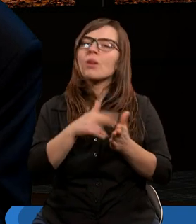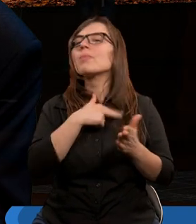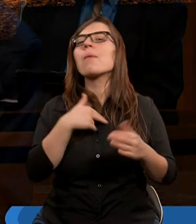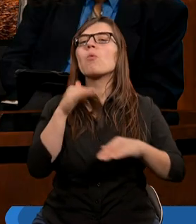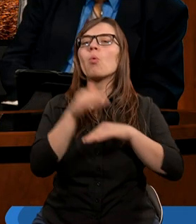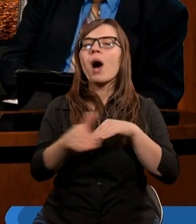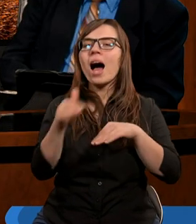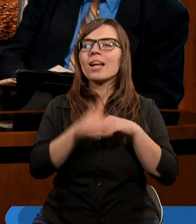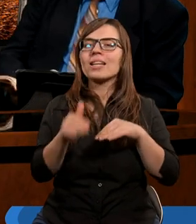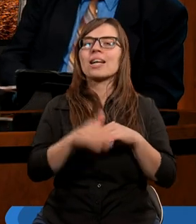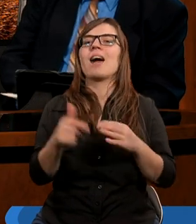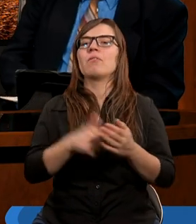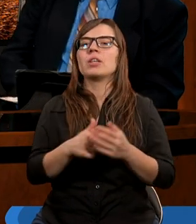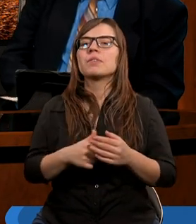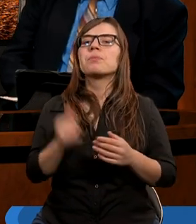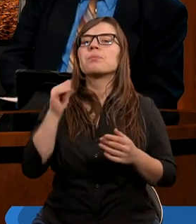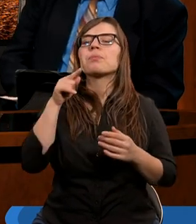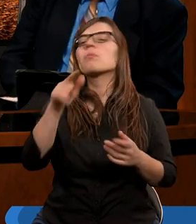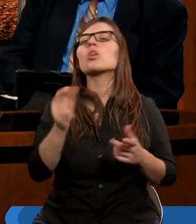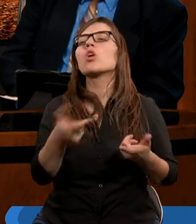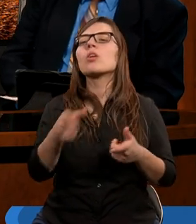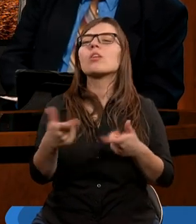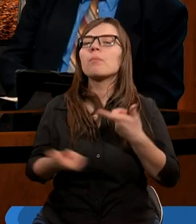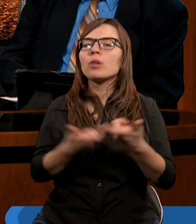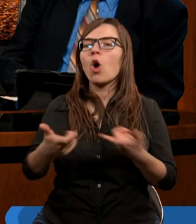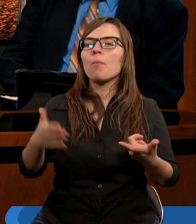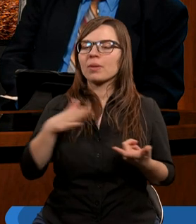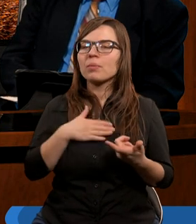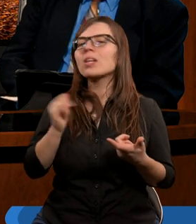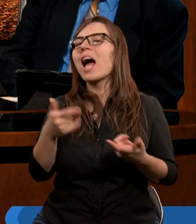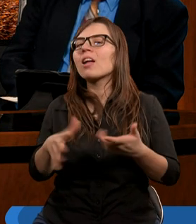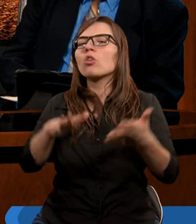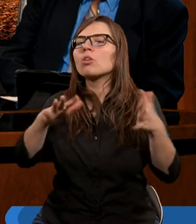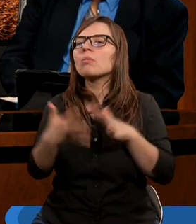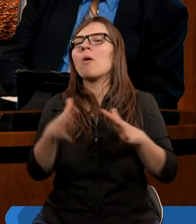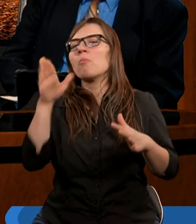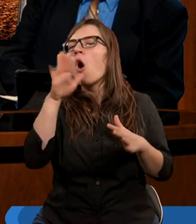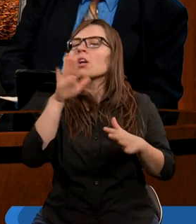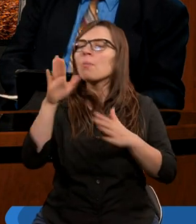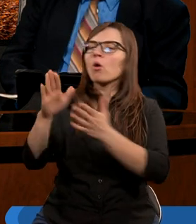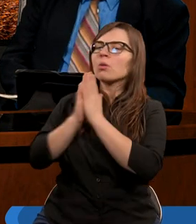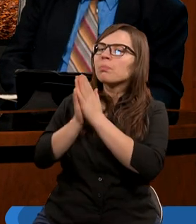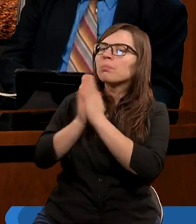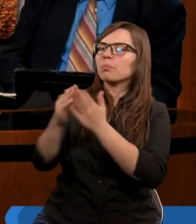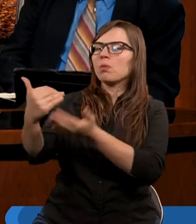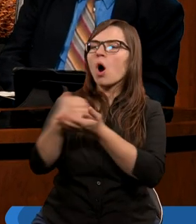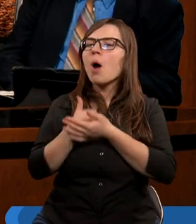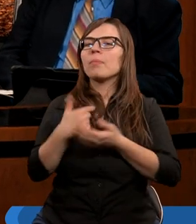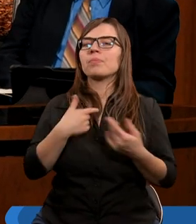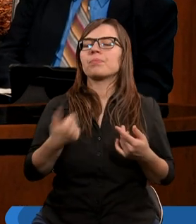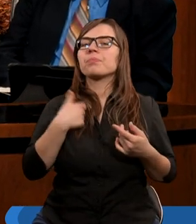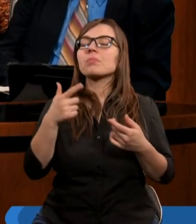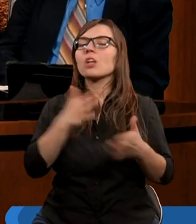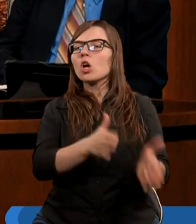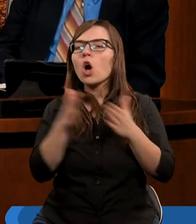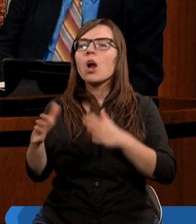łaska i w pewnym chwili znowu wracamy, co z tym grzechem zrobić, co zmienić, Panie Boże, co ja robię i w pewnym momencie prawo okazuje się po raz